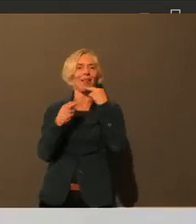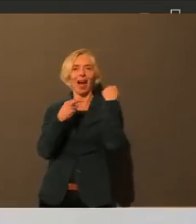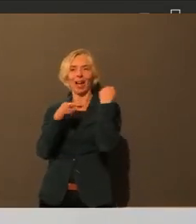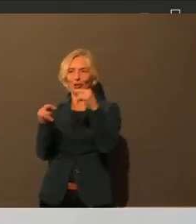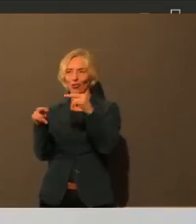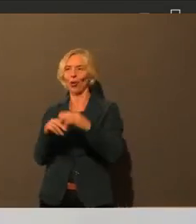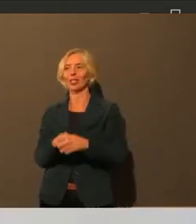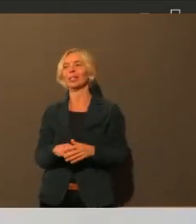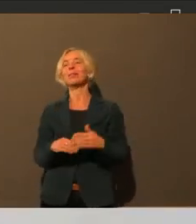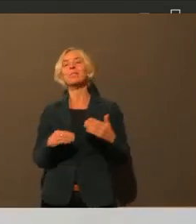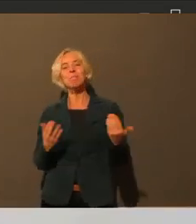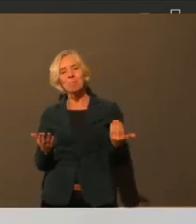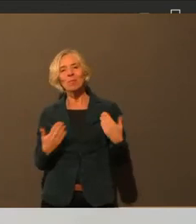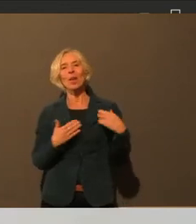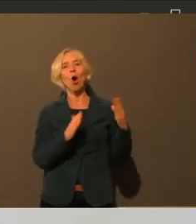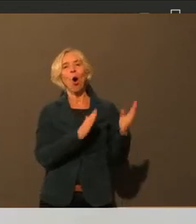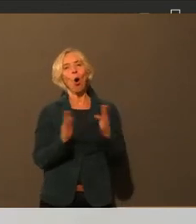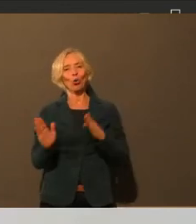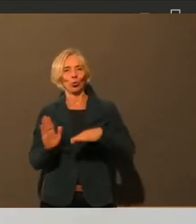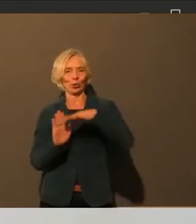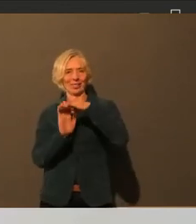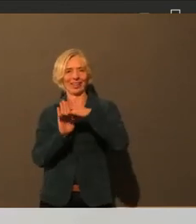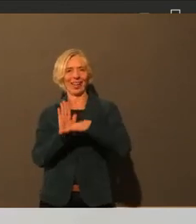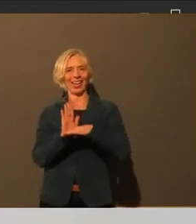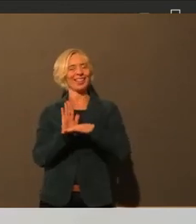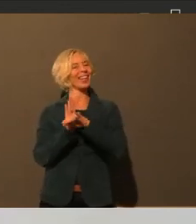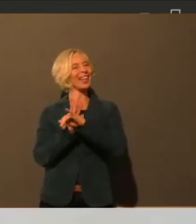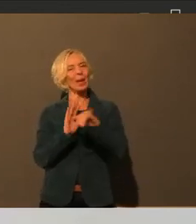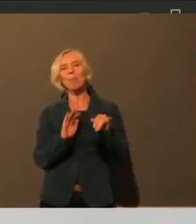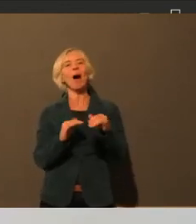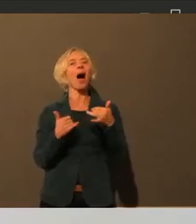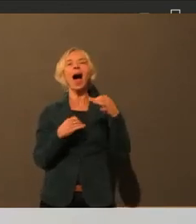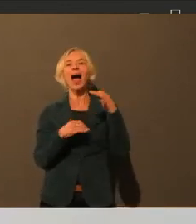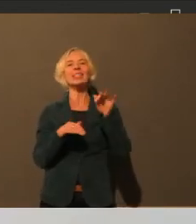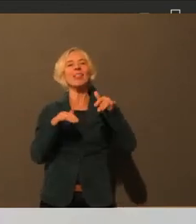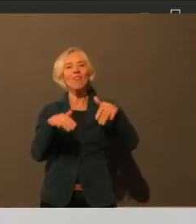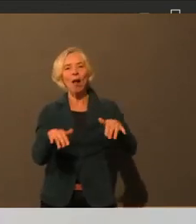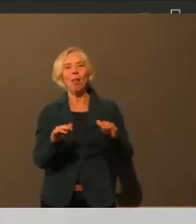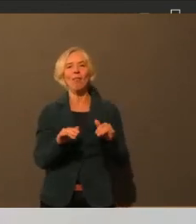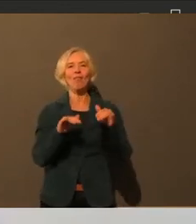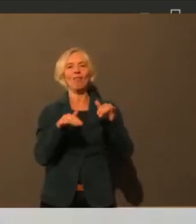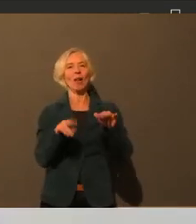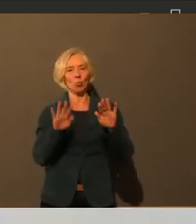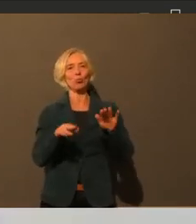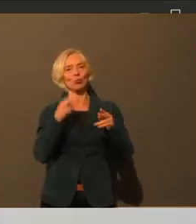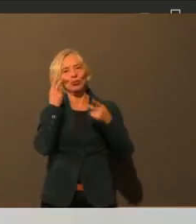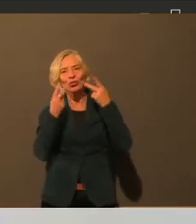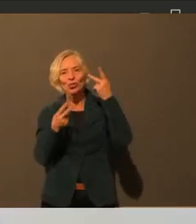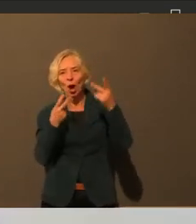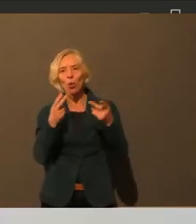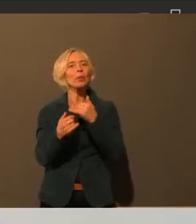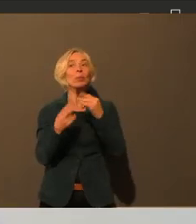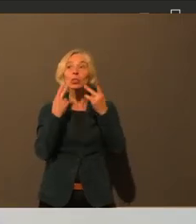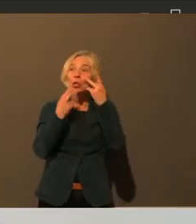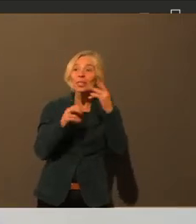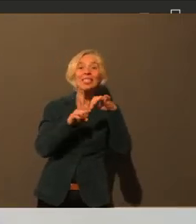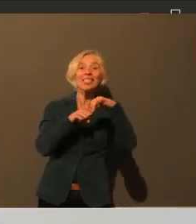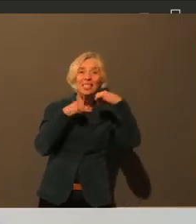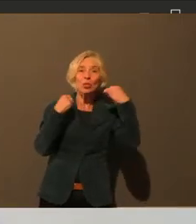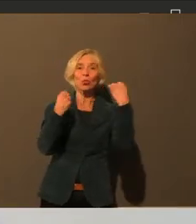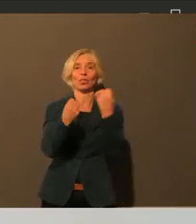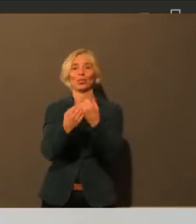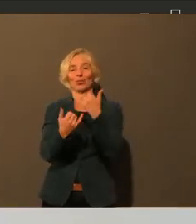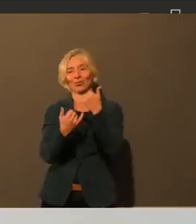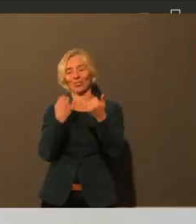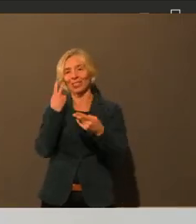Ordnungsrecht ist immer Einzelfallrecht. Man muss immer auf eine Situation gucken. Wir haben sicherlich, ganz zu Anfang der zweiten Welle, geht es viel um Sensibilisierung.